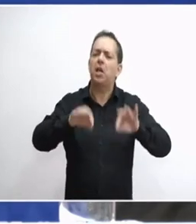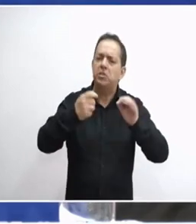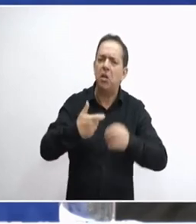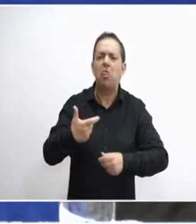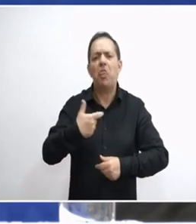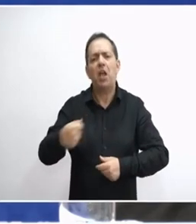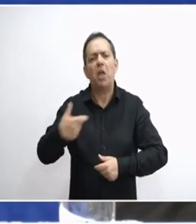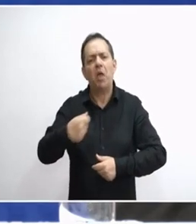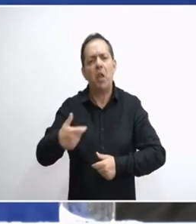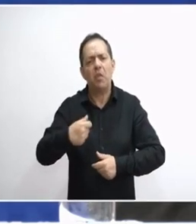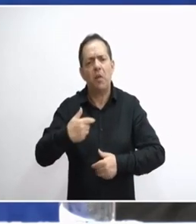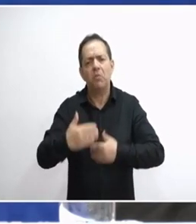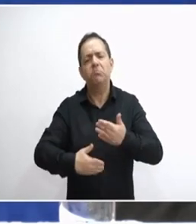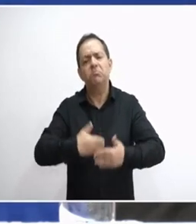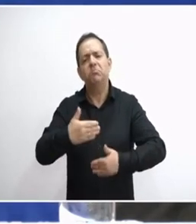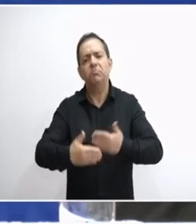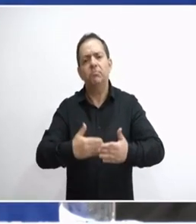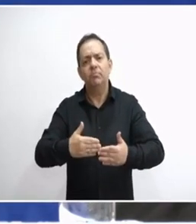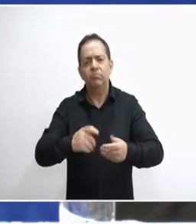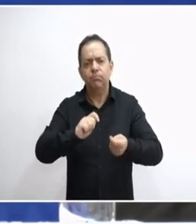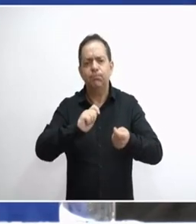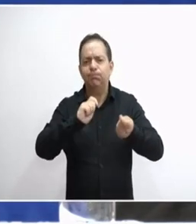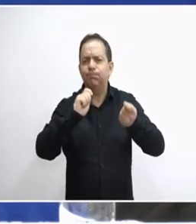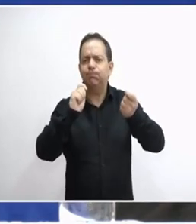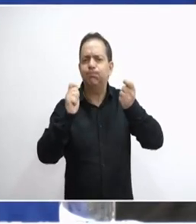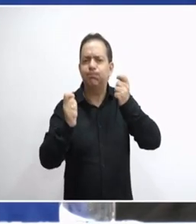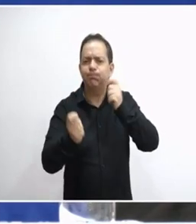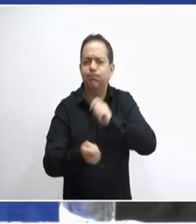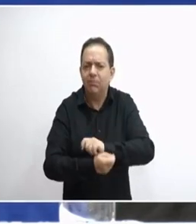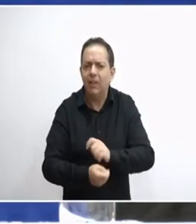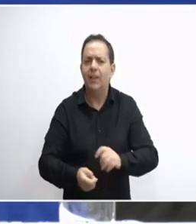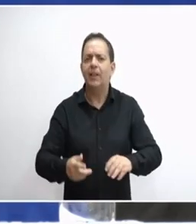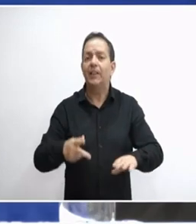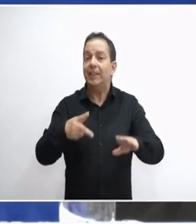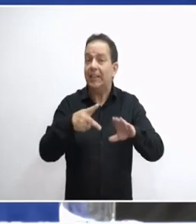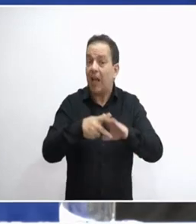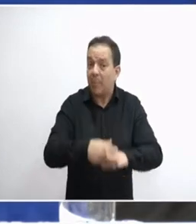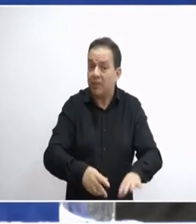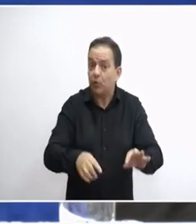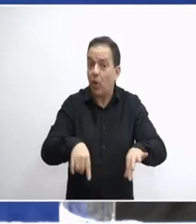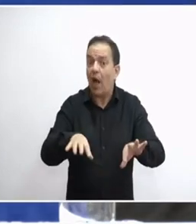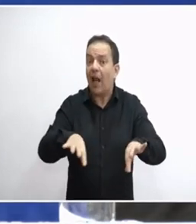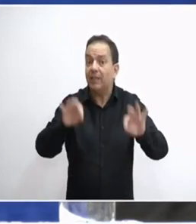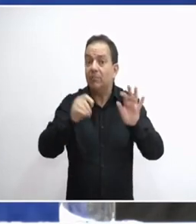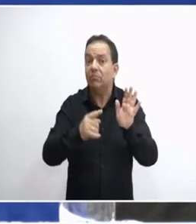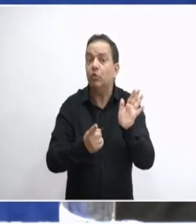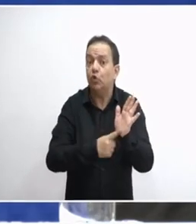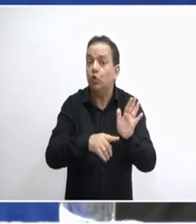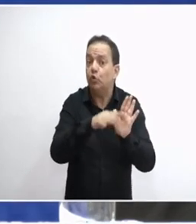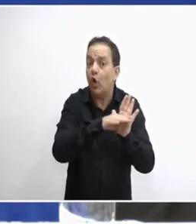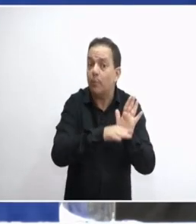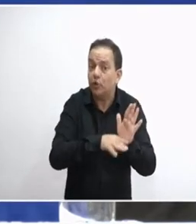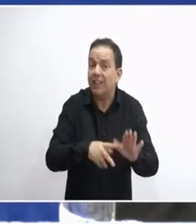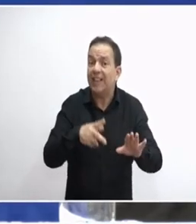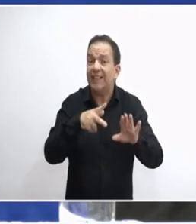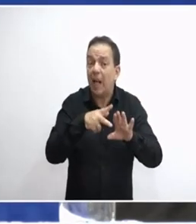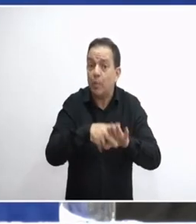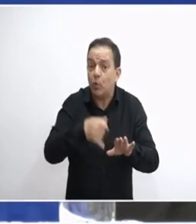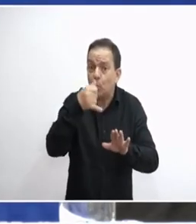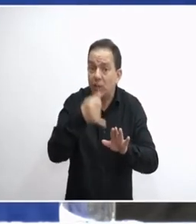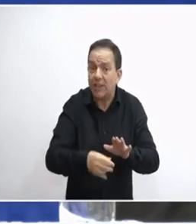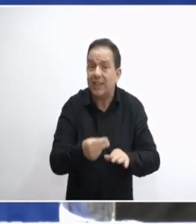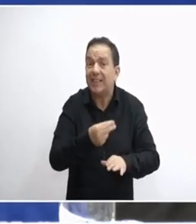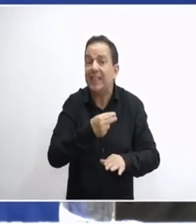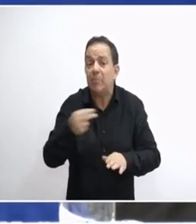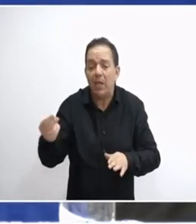μέσω των ιδιωτών. Αυτό δεν έχει συμβεί. Έχουν θεσμοθετηθεί νόμοι, όπου οι τράπεζες ουσιαστικά είναι